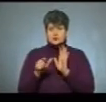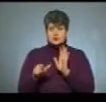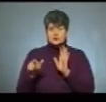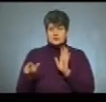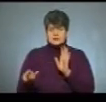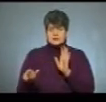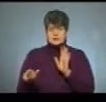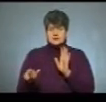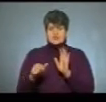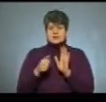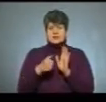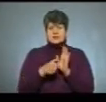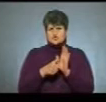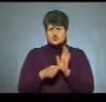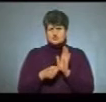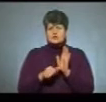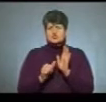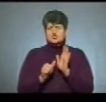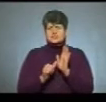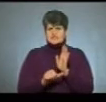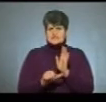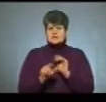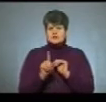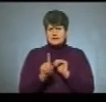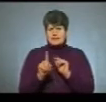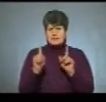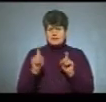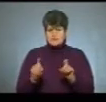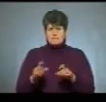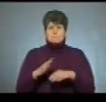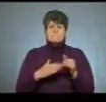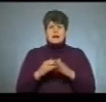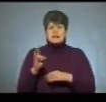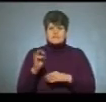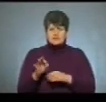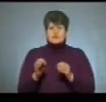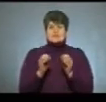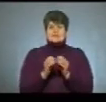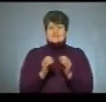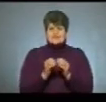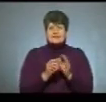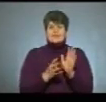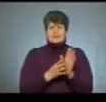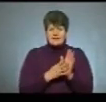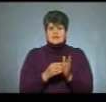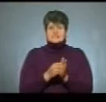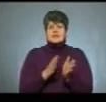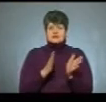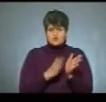661, по-моєму, тестування. Це означає, що практично із 10-ти 9 зареєструвалися